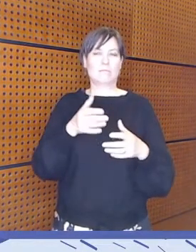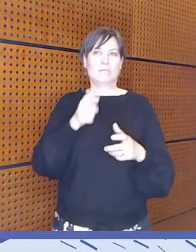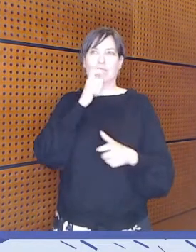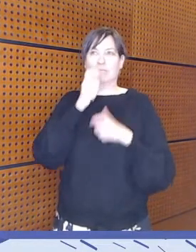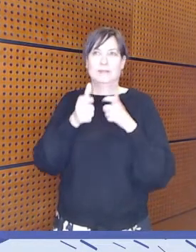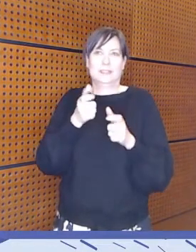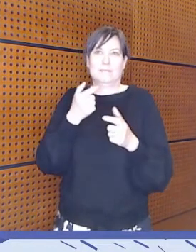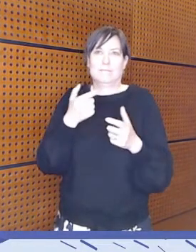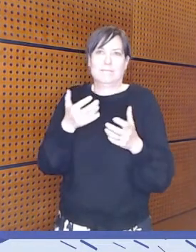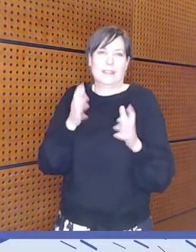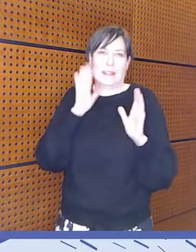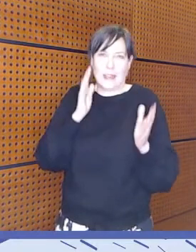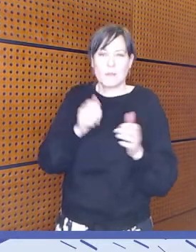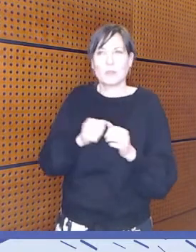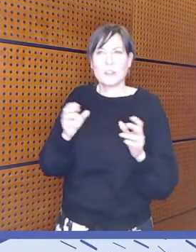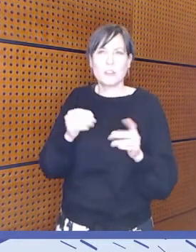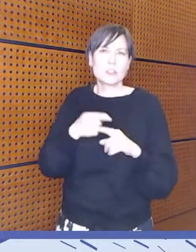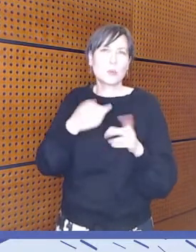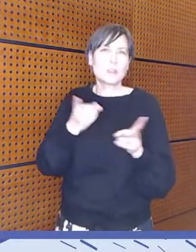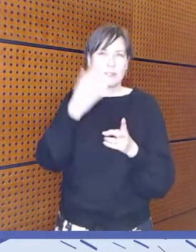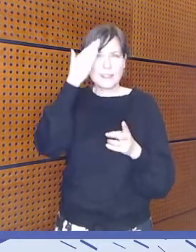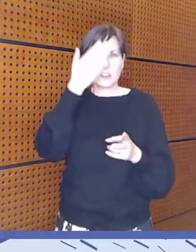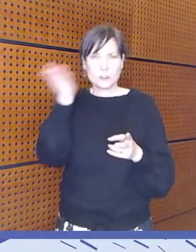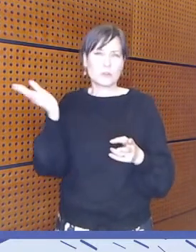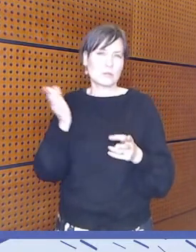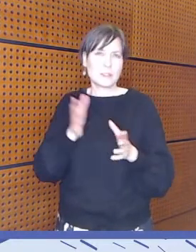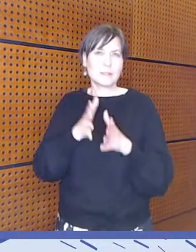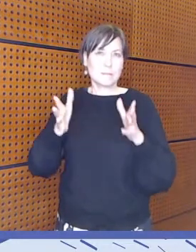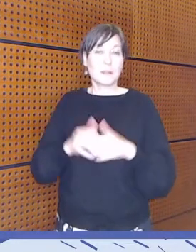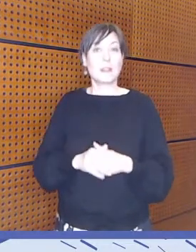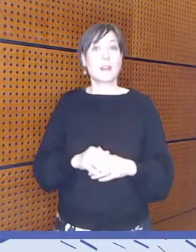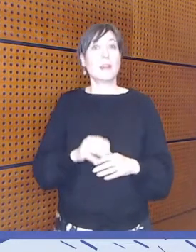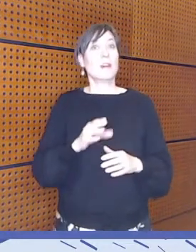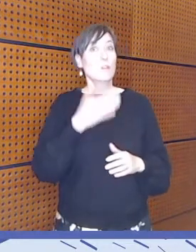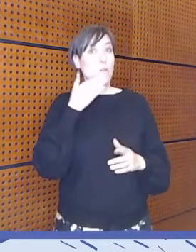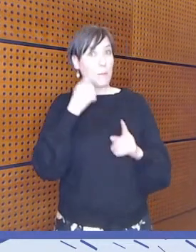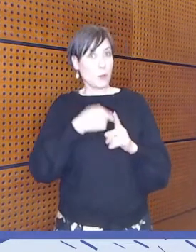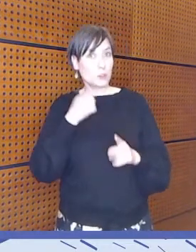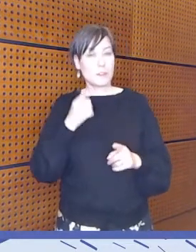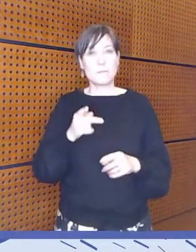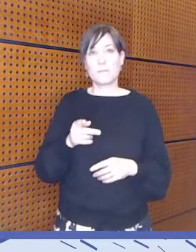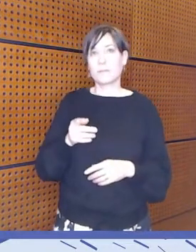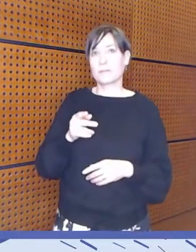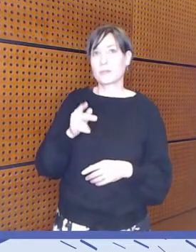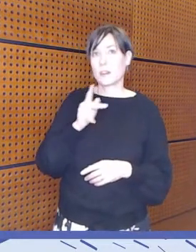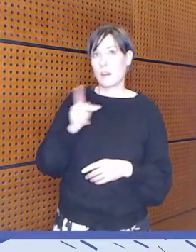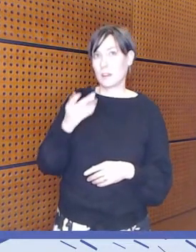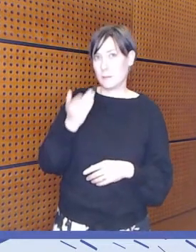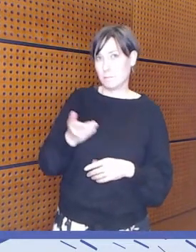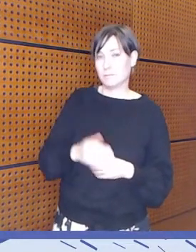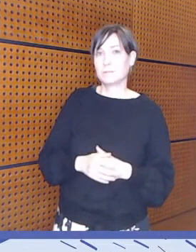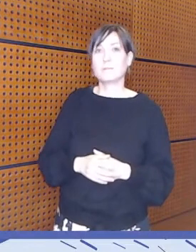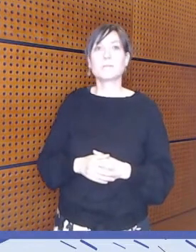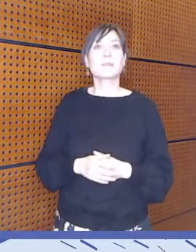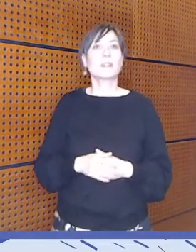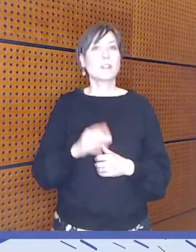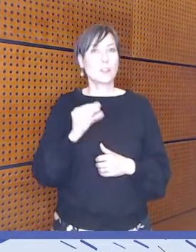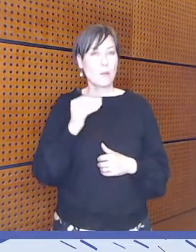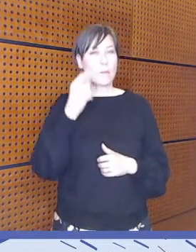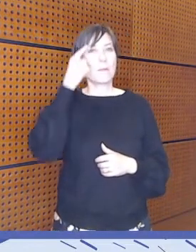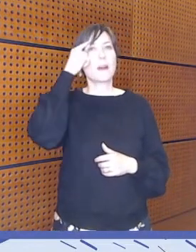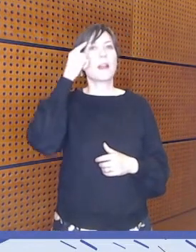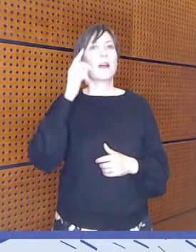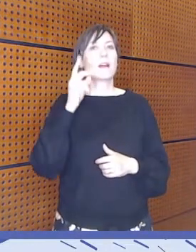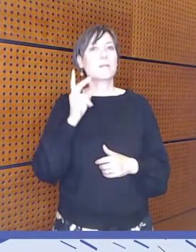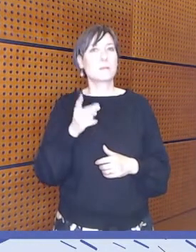tällainen näkökulma. Hyvä näkökulma, hyvä pointti. Tuleeko muilla? Kati, ehti? No joo, tulee mieleen se, että